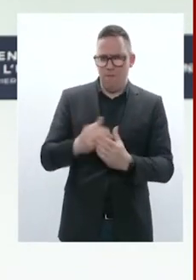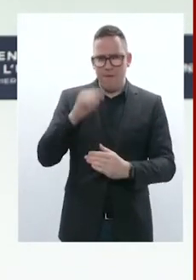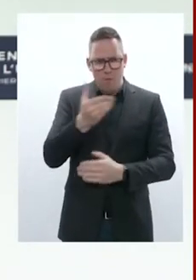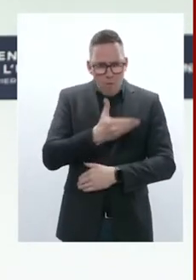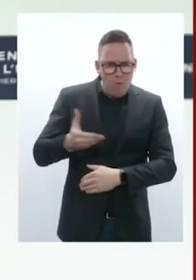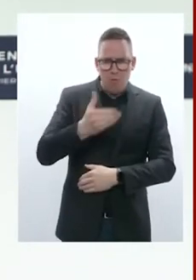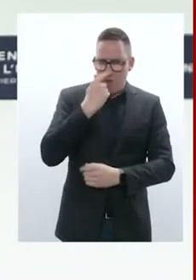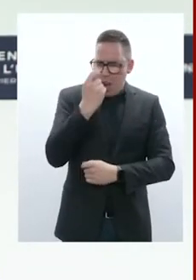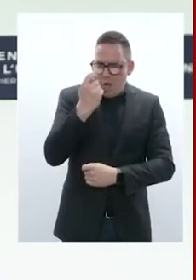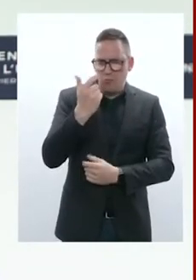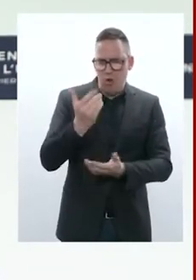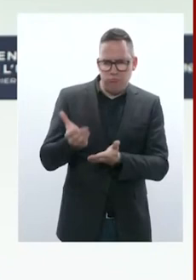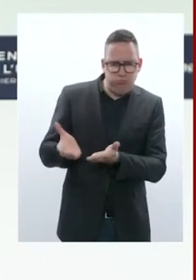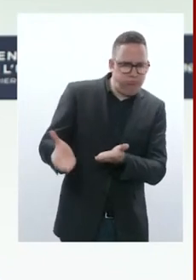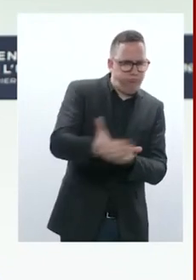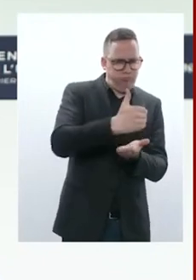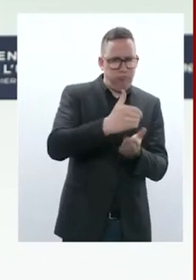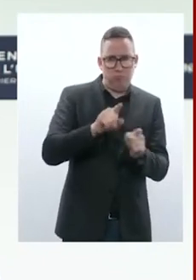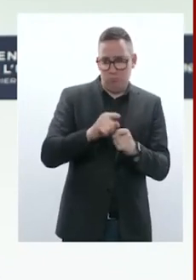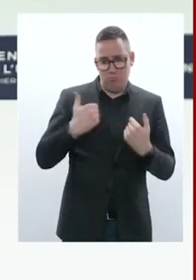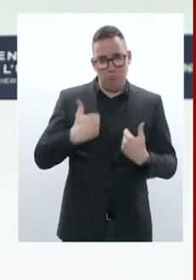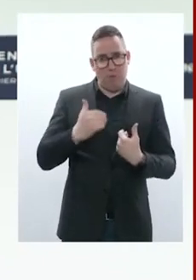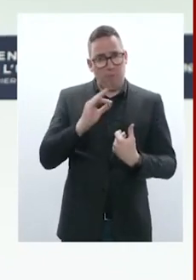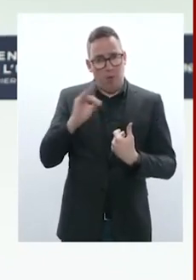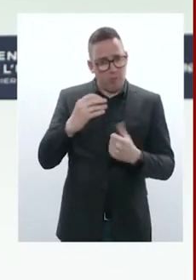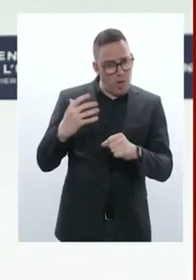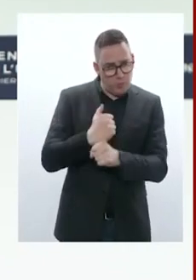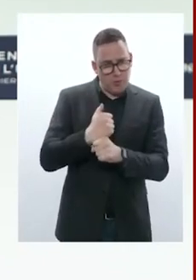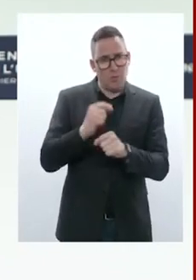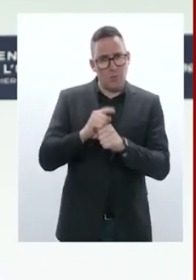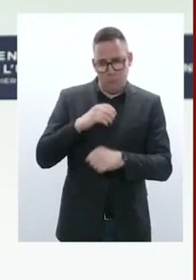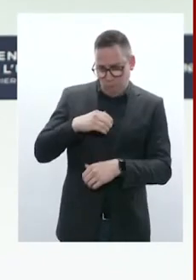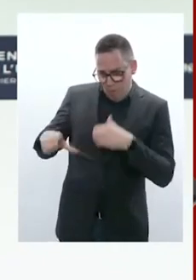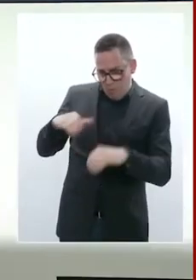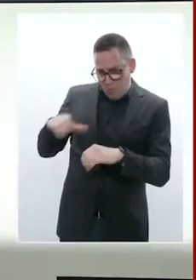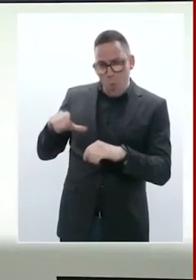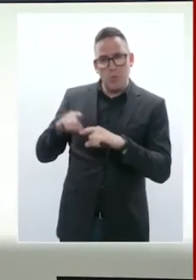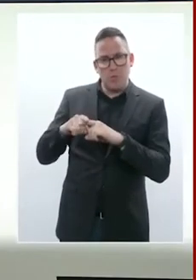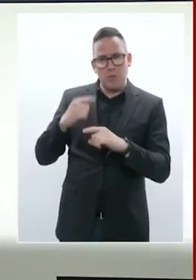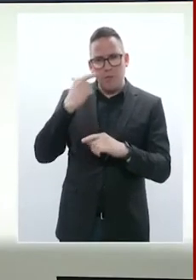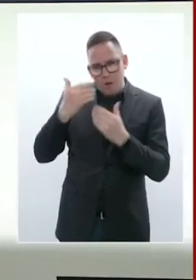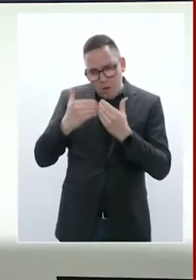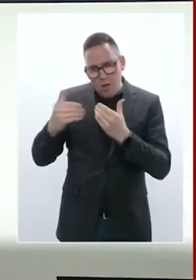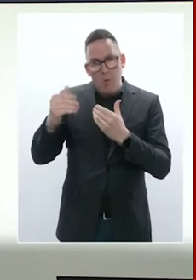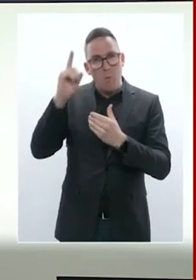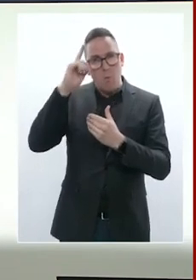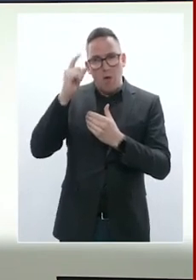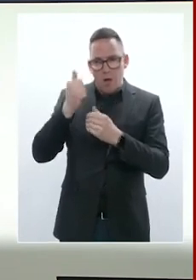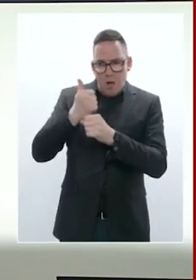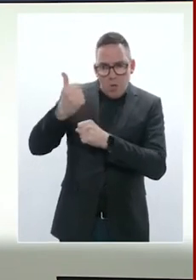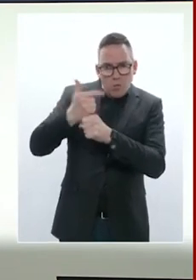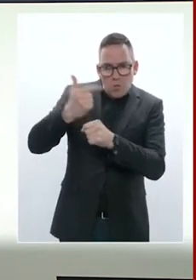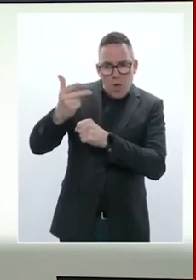fait ces derniers jours, et donner de la visibilité sur plusieurs années aux Ukrainiens. A côté de cela, le consensus